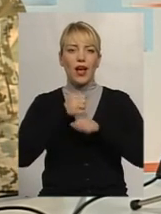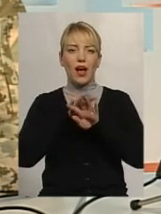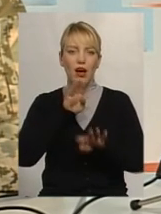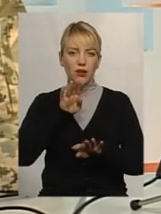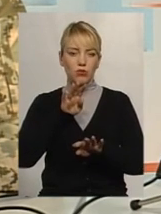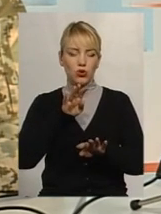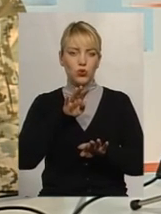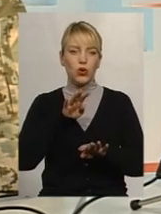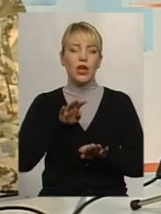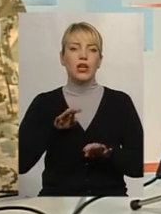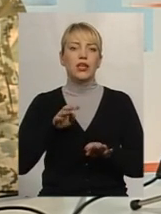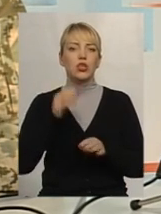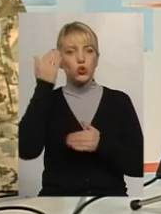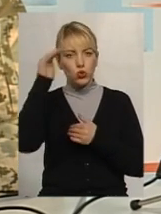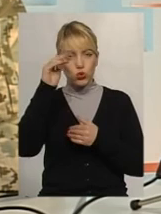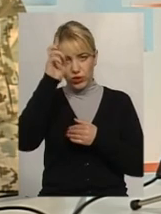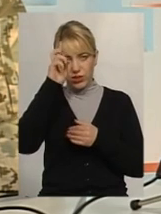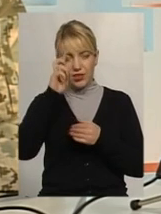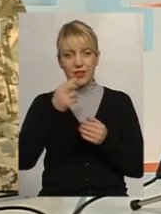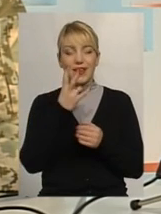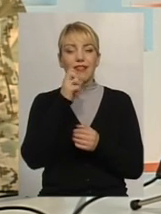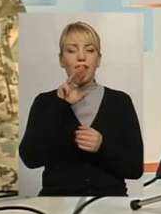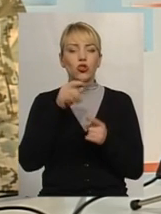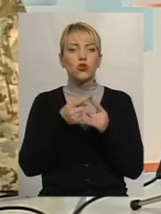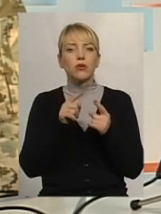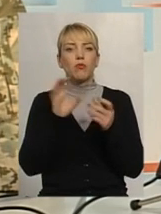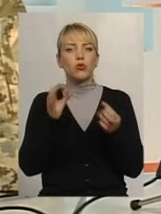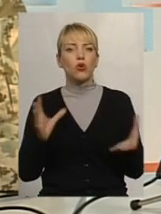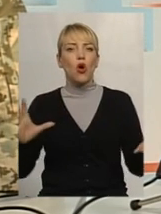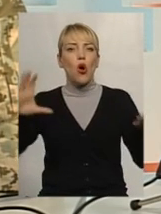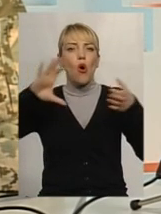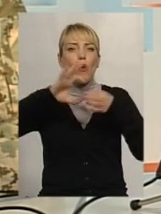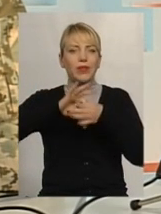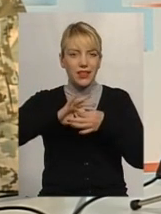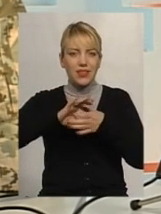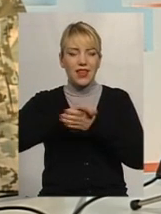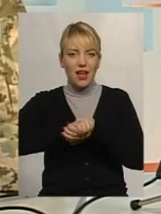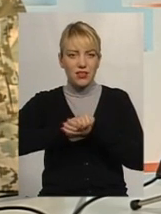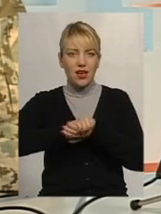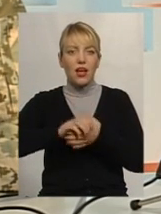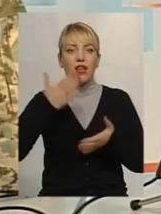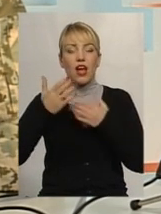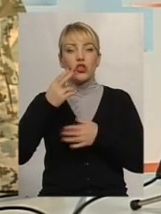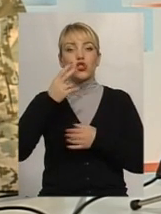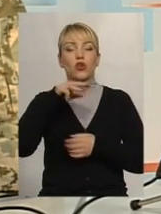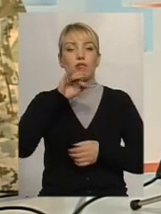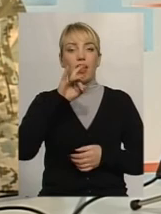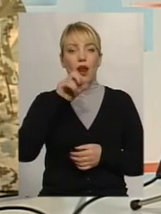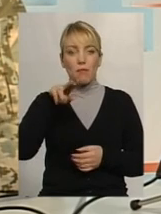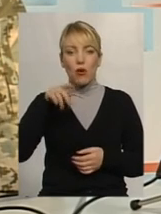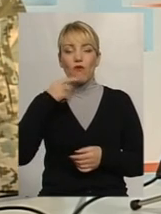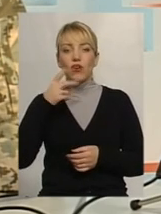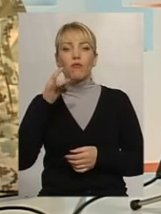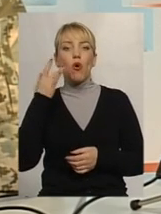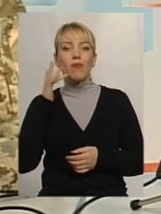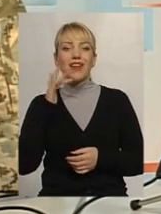Ідея НАТО – це в об'єднанні цих військових потенціалів. Тому, якщо Трамп говорив про американські гроші, то американський